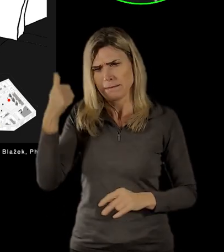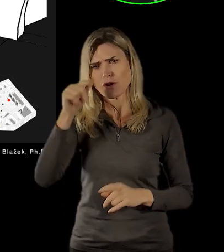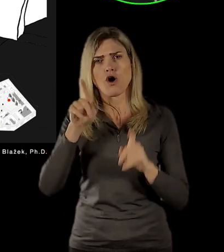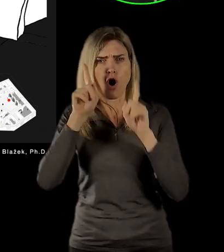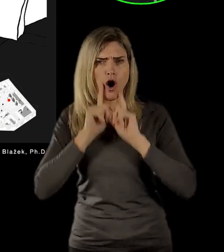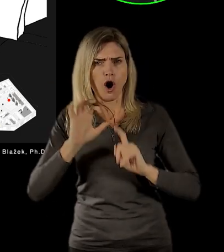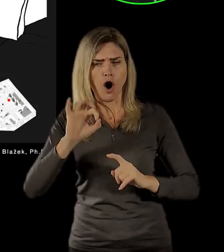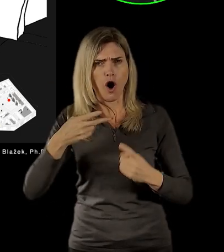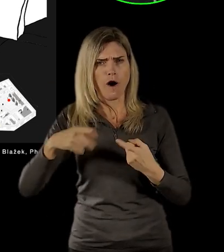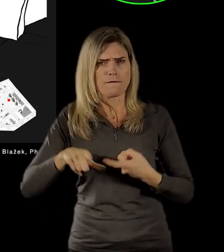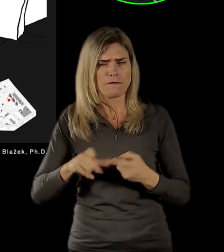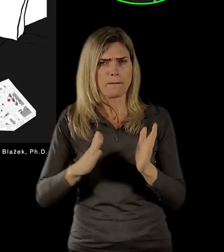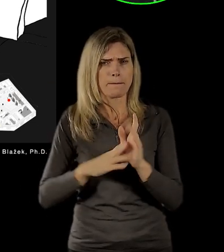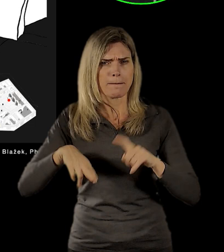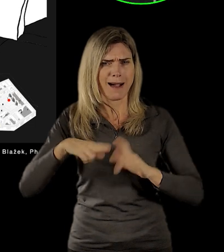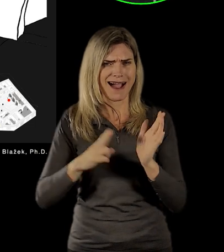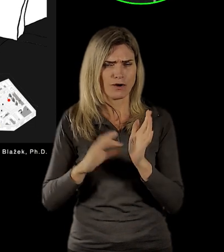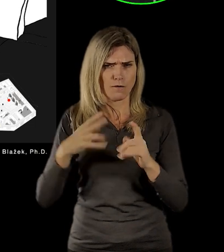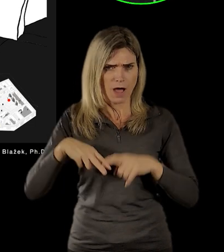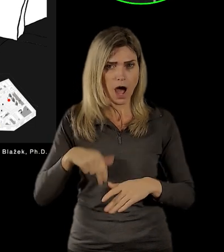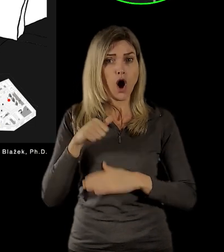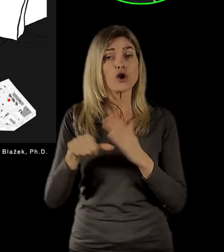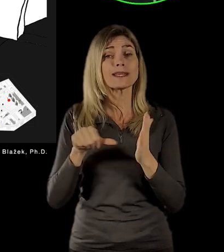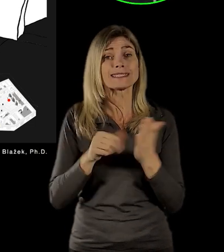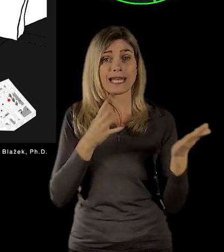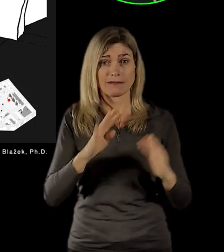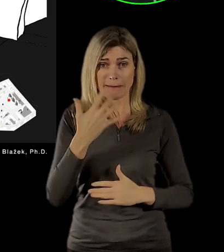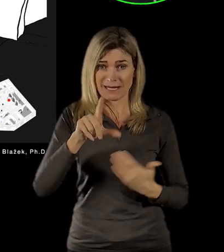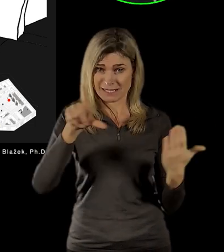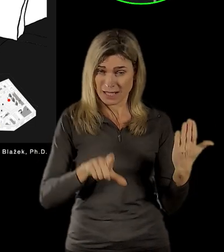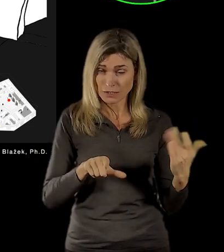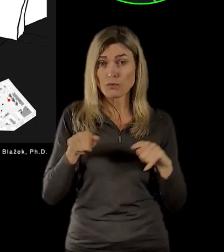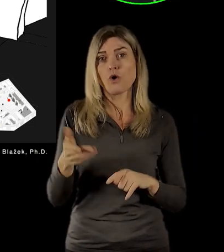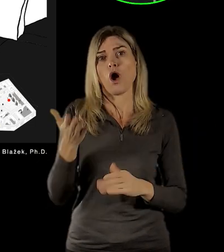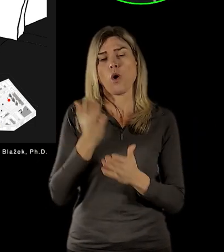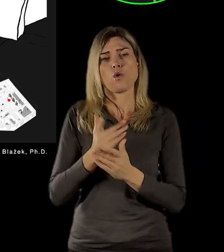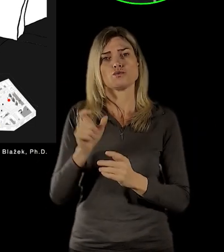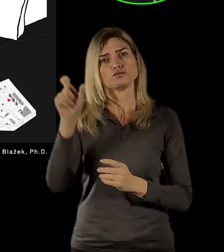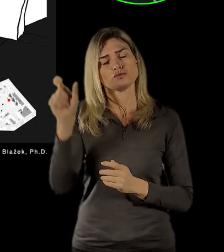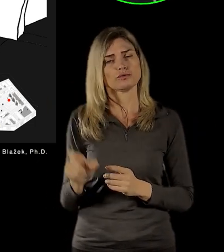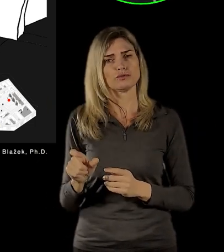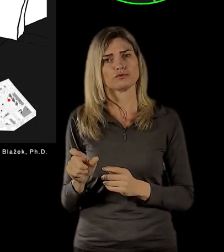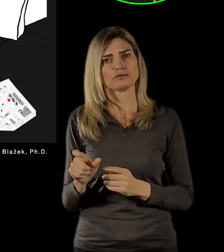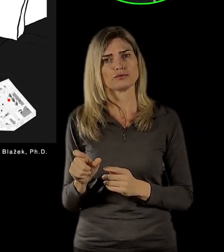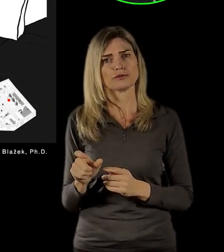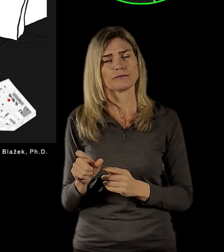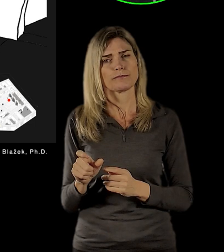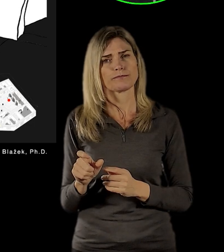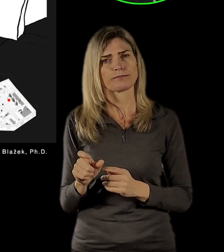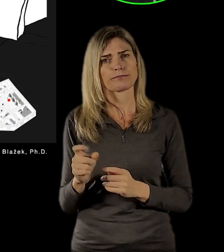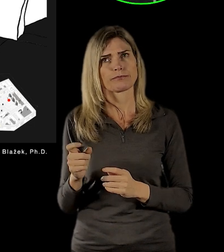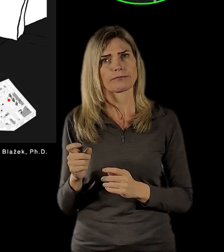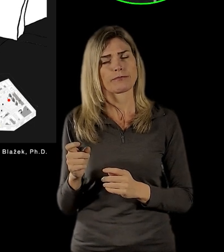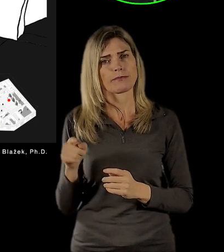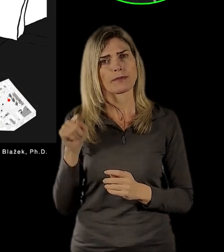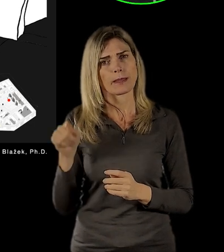v roce 1957 se stala modelem pro tu známou